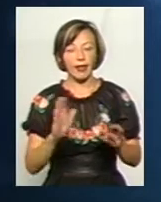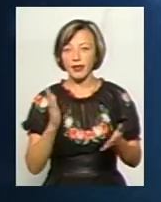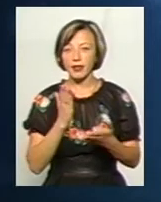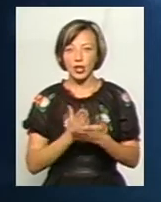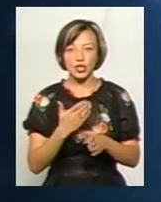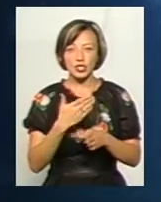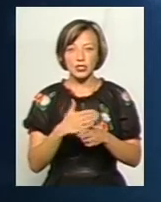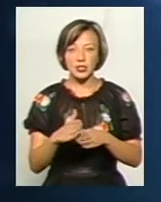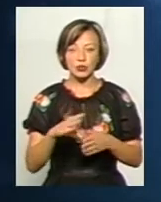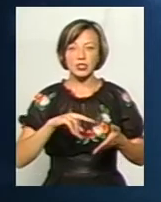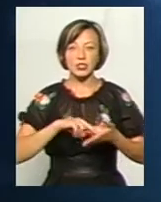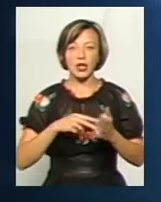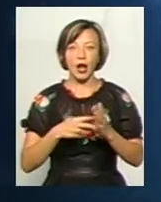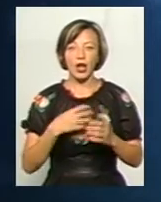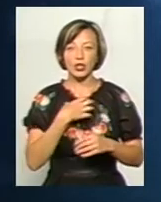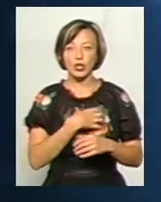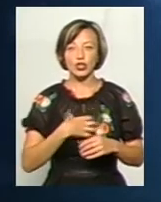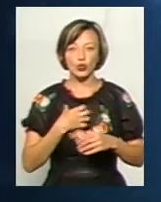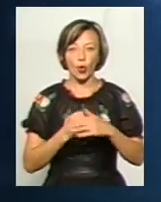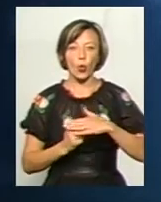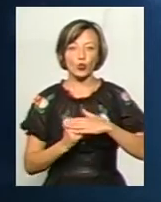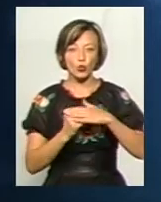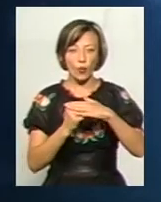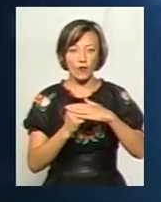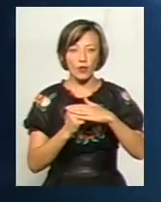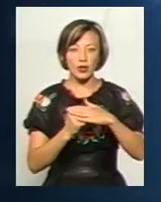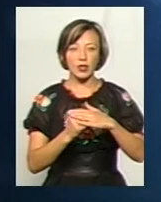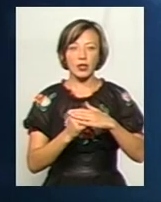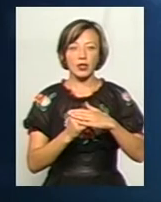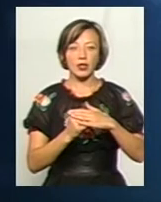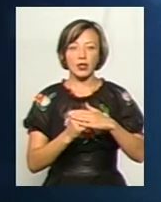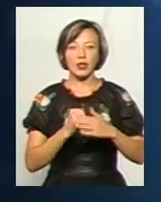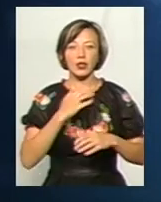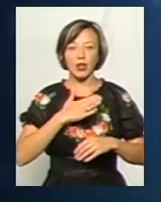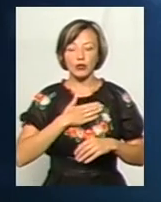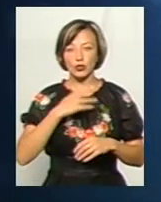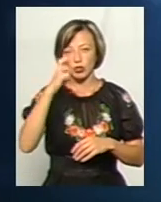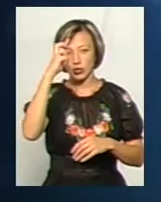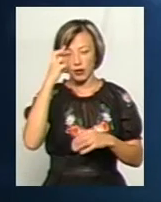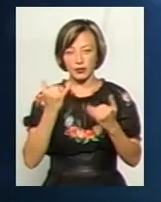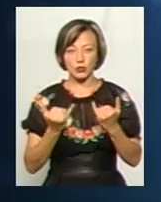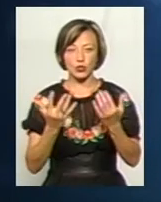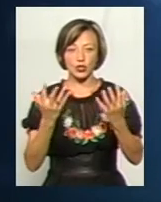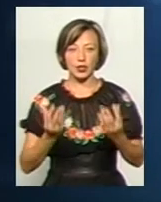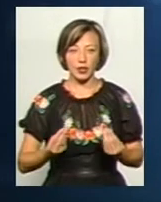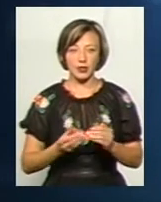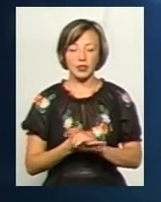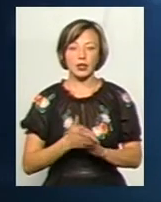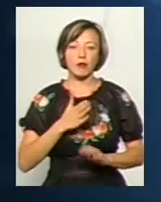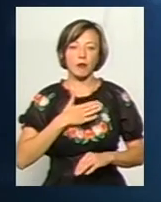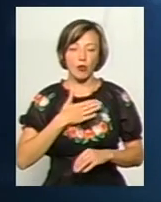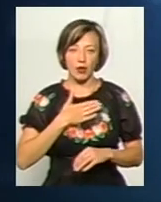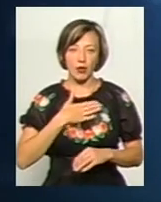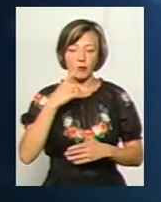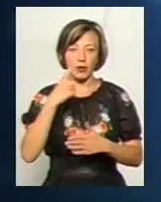частинкою стратегічної основи ідеологізації нашої держави на сьогоднішній день. Це моє тверде